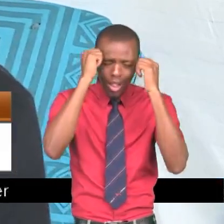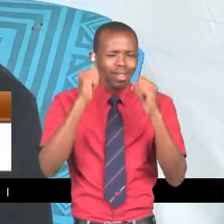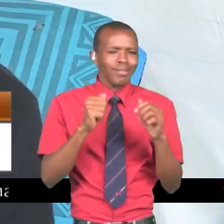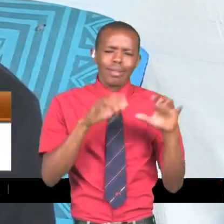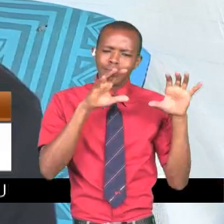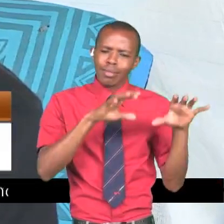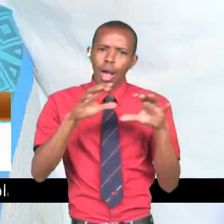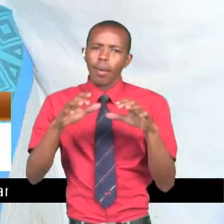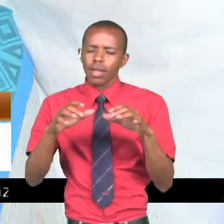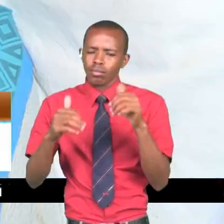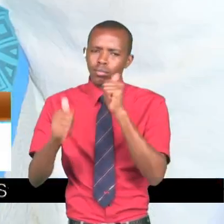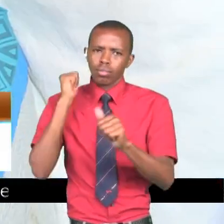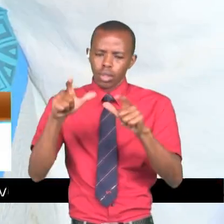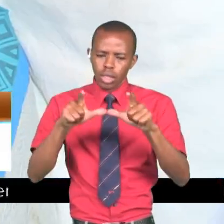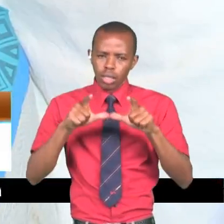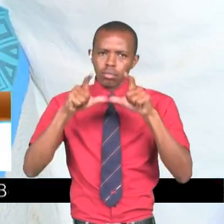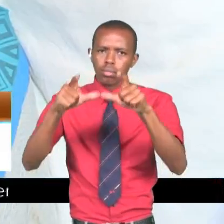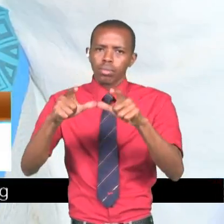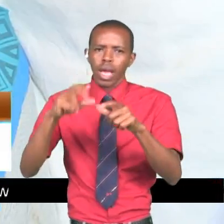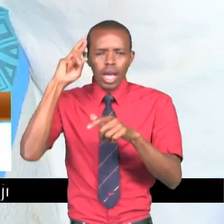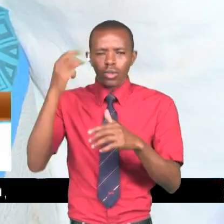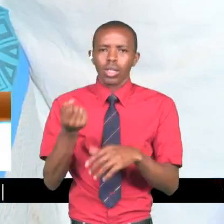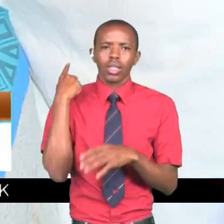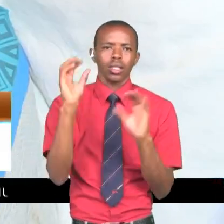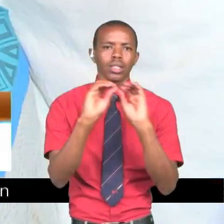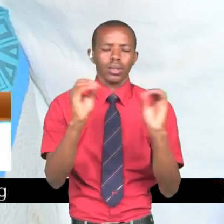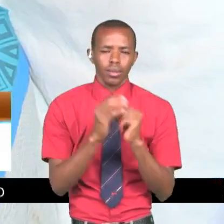kumpa cheti cha mwanawe kwa sababu ambazo hazieleweki.